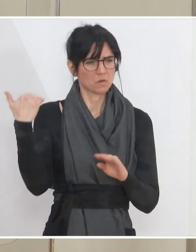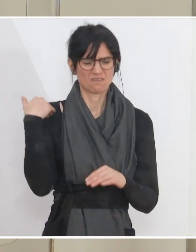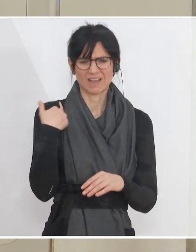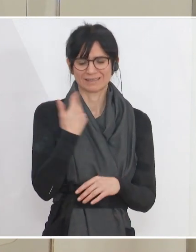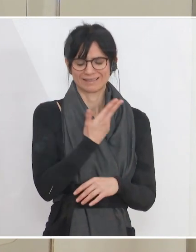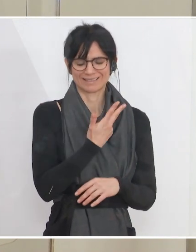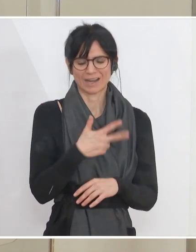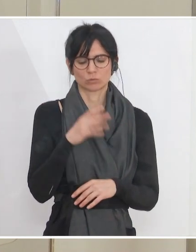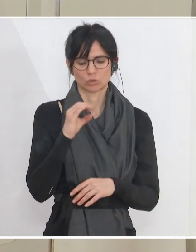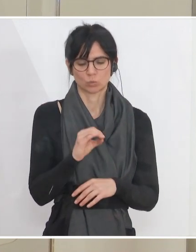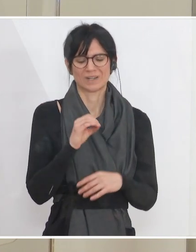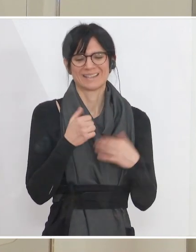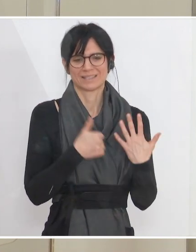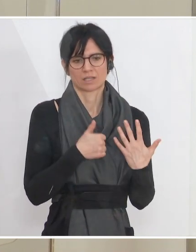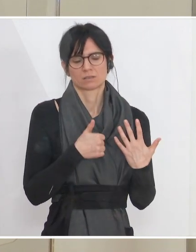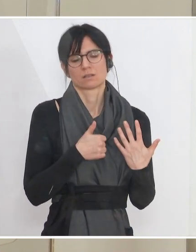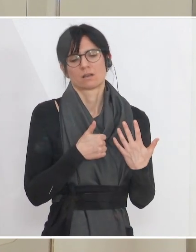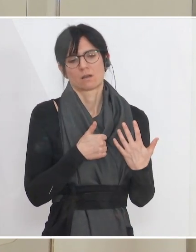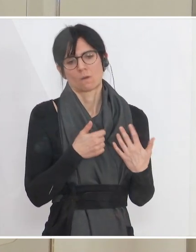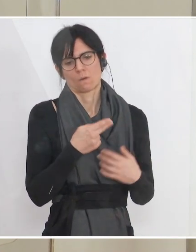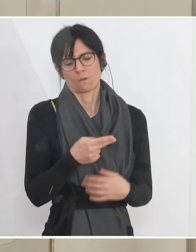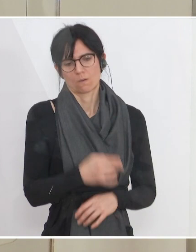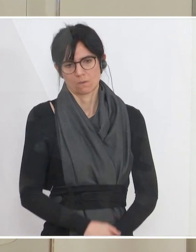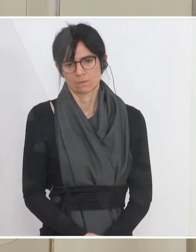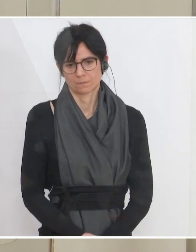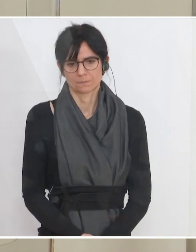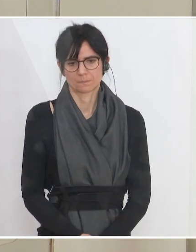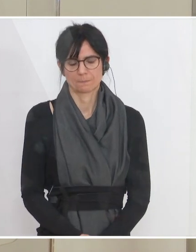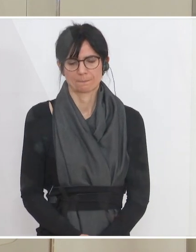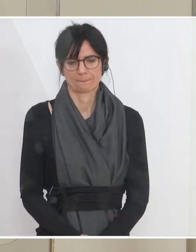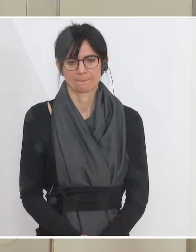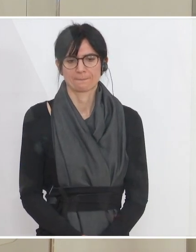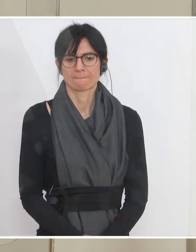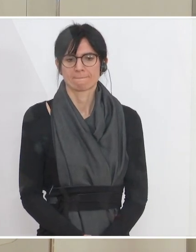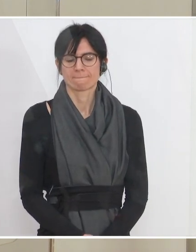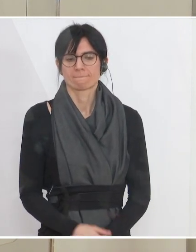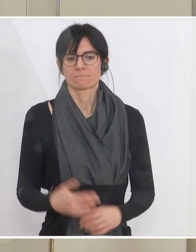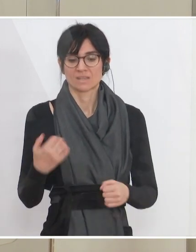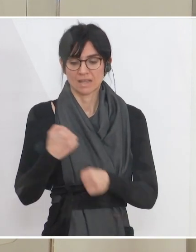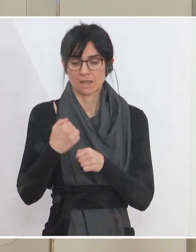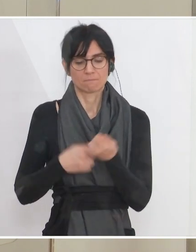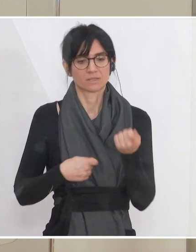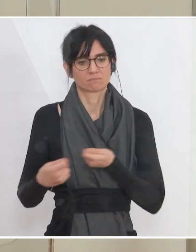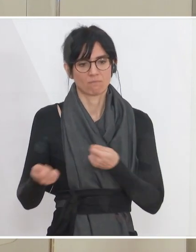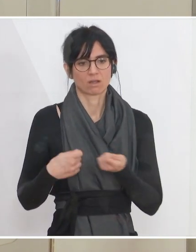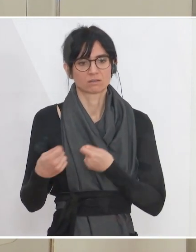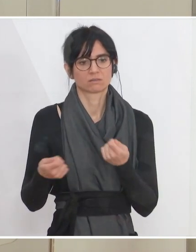306 Euro gefördert werden können. Wir versuchen also jetzt in den Bereichen, wo der Arbeitsmarkt